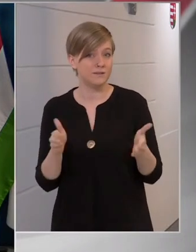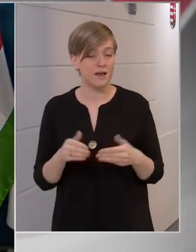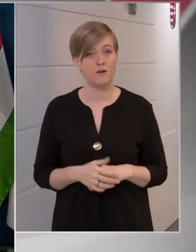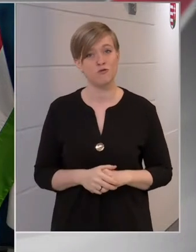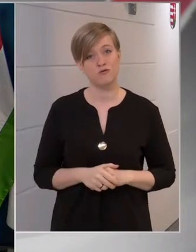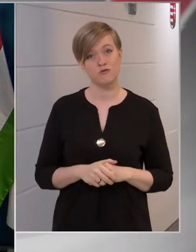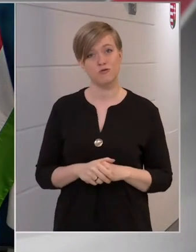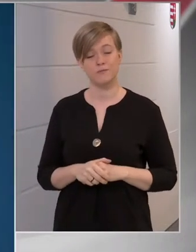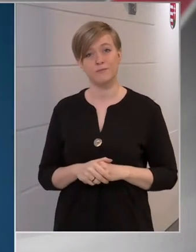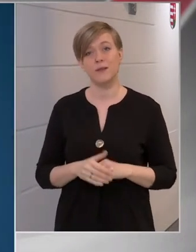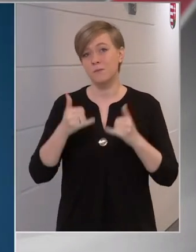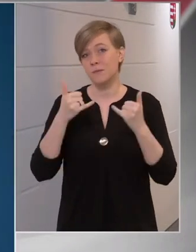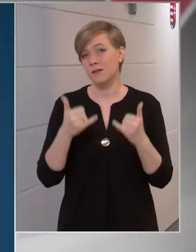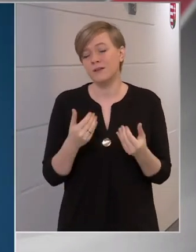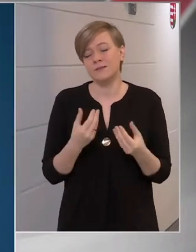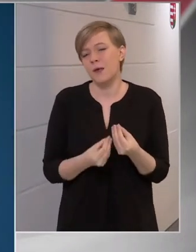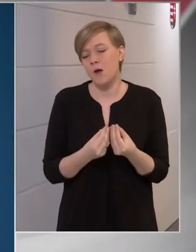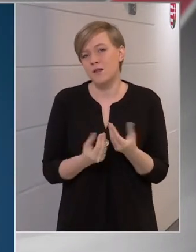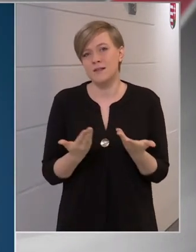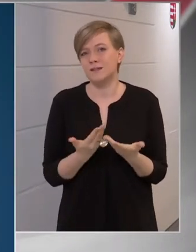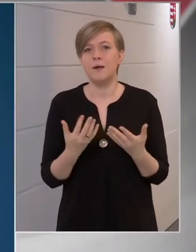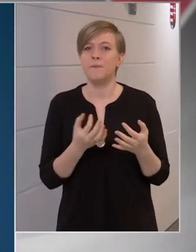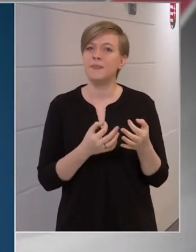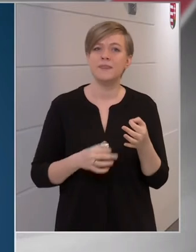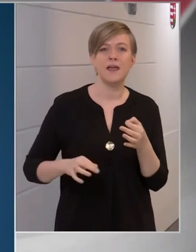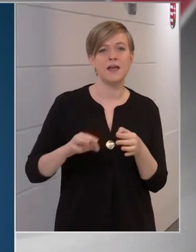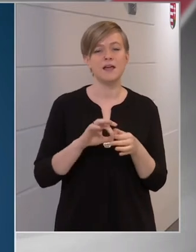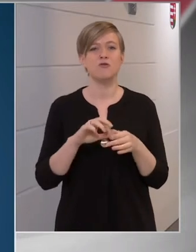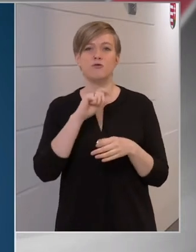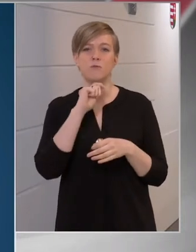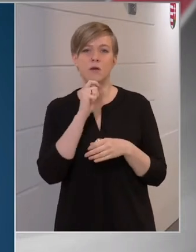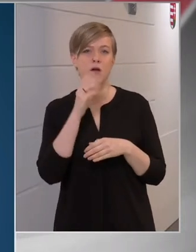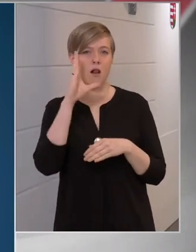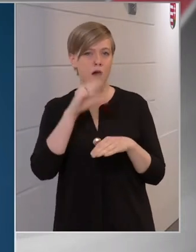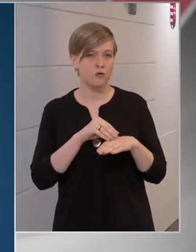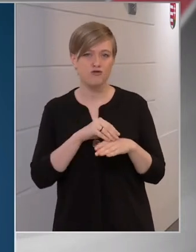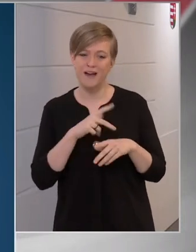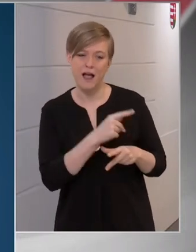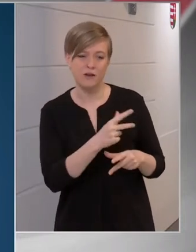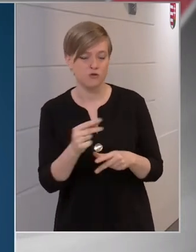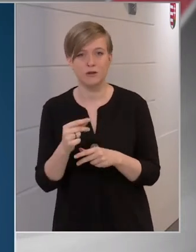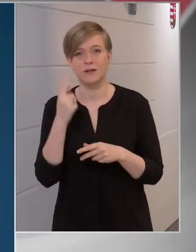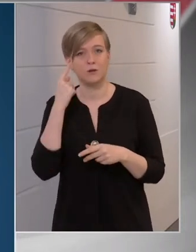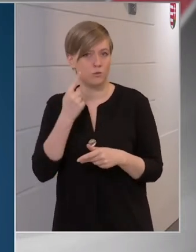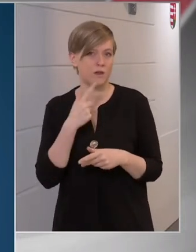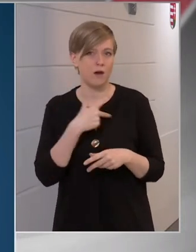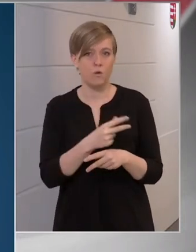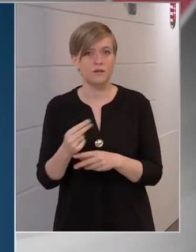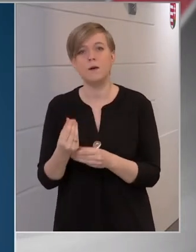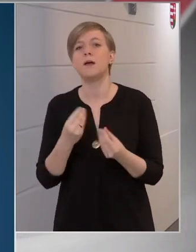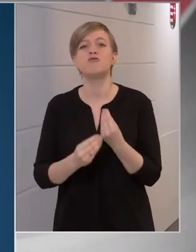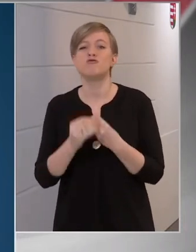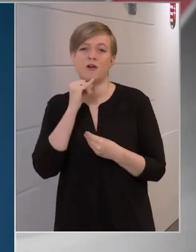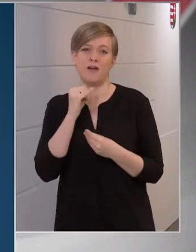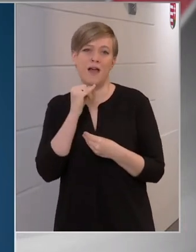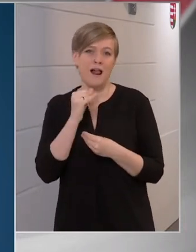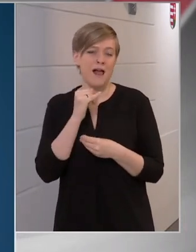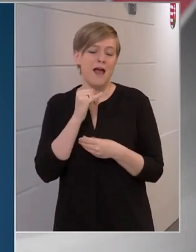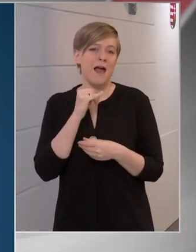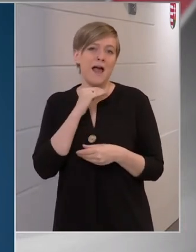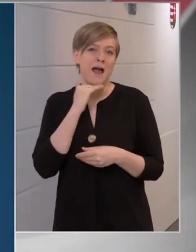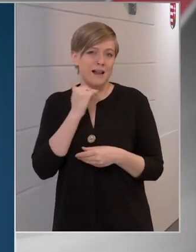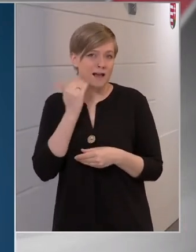Pillanatnyilag nem azért nem teljes a magyar társadalom átoltottsága, mert ne tudnánk oltani, hanem mert nincs elég vakcina. Tehát nem